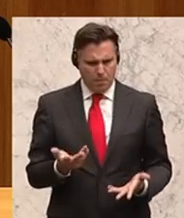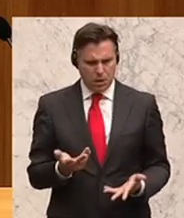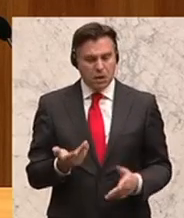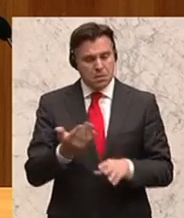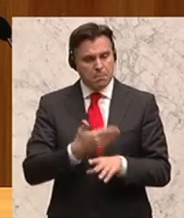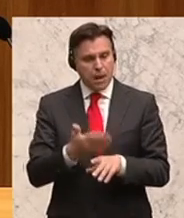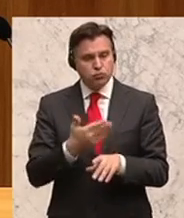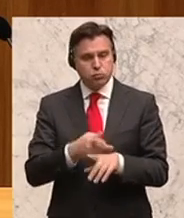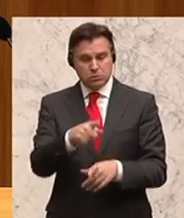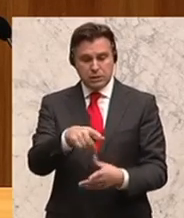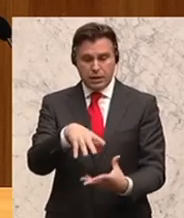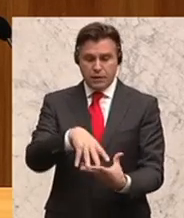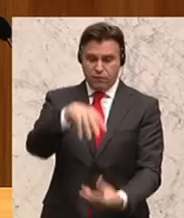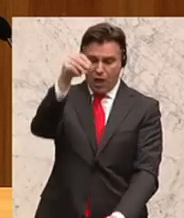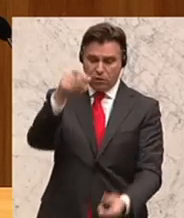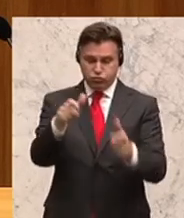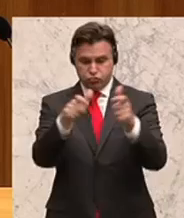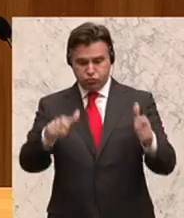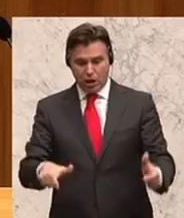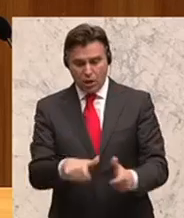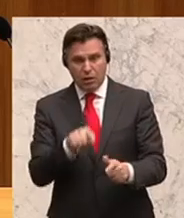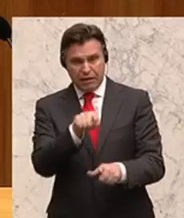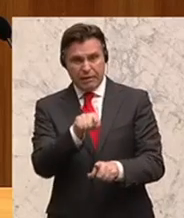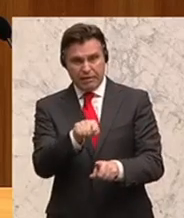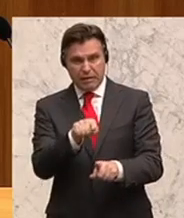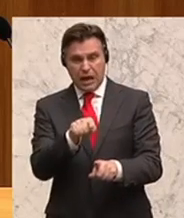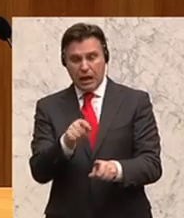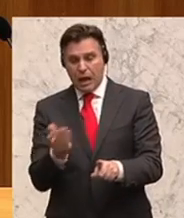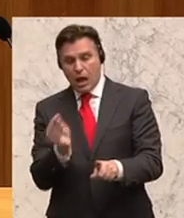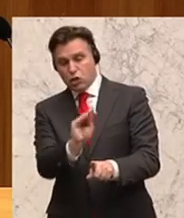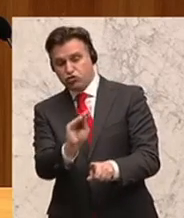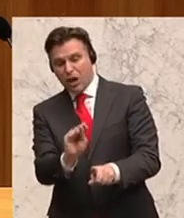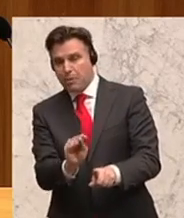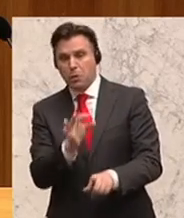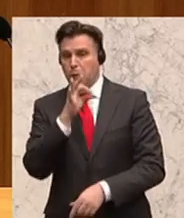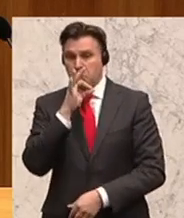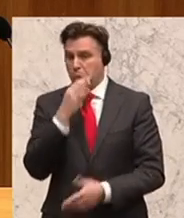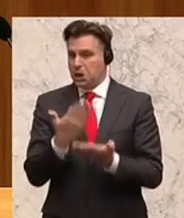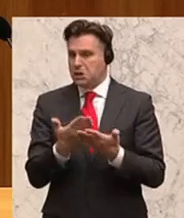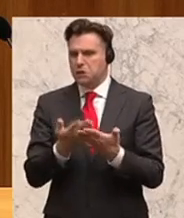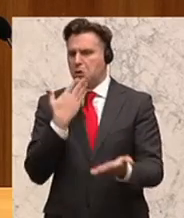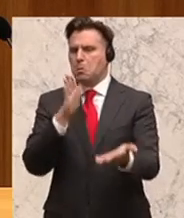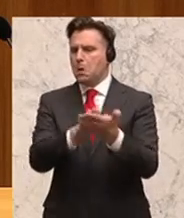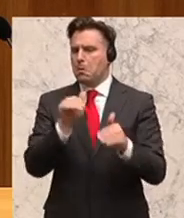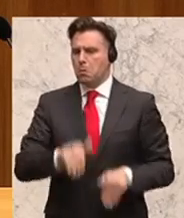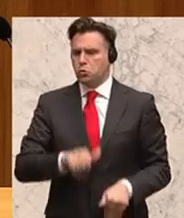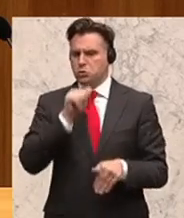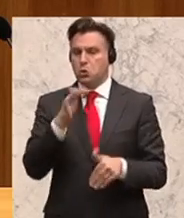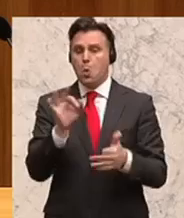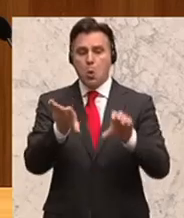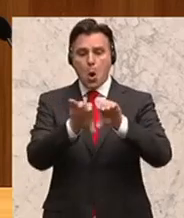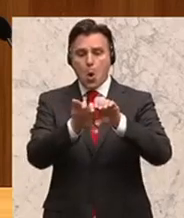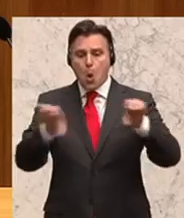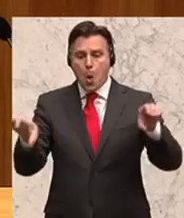wird genannt, wenn das Behältnis die Beschriftung verunmöglicht oder erschwert. Zum Beispiel, weil das ein Rohr